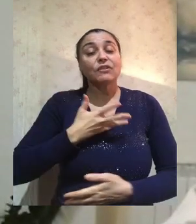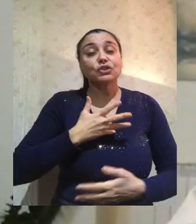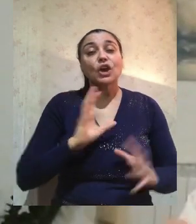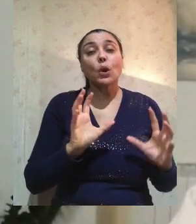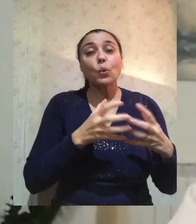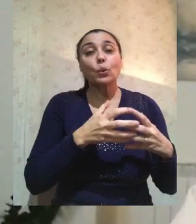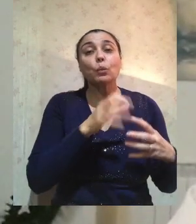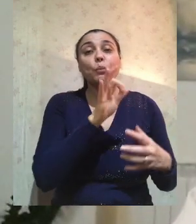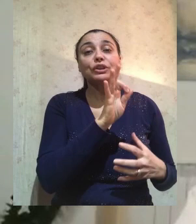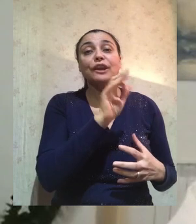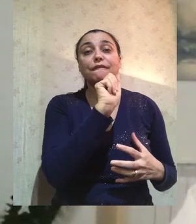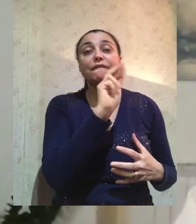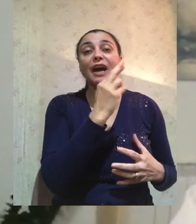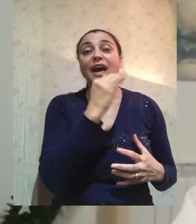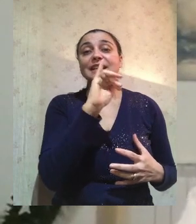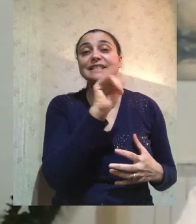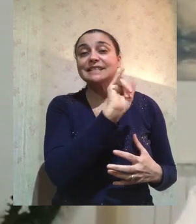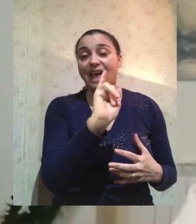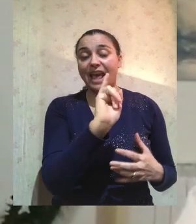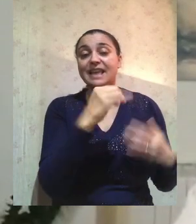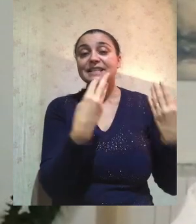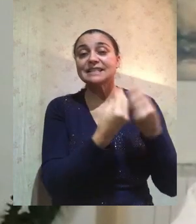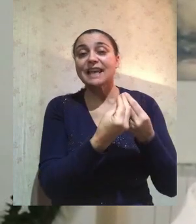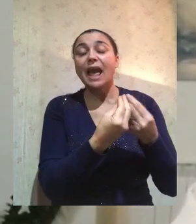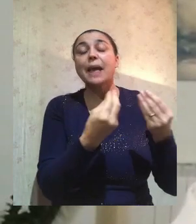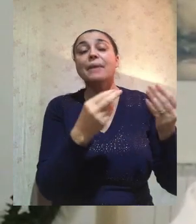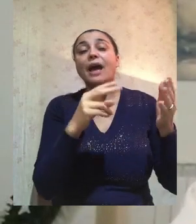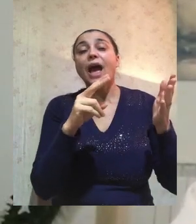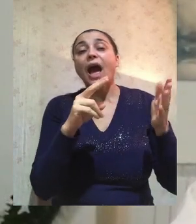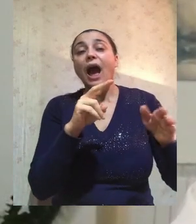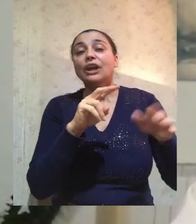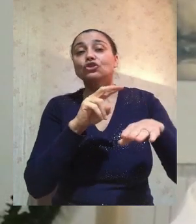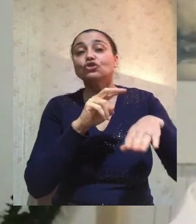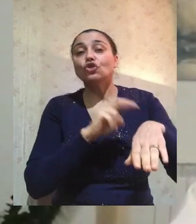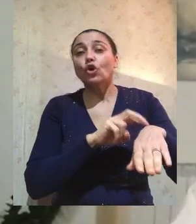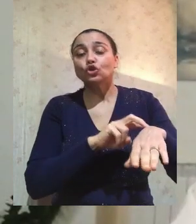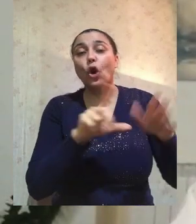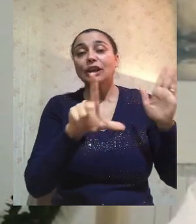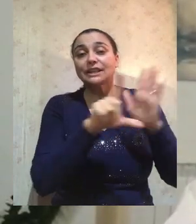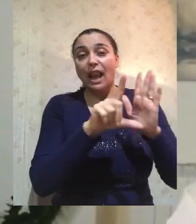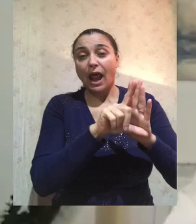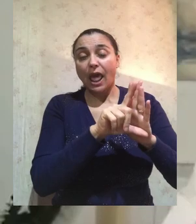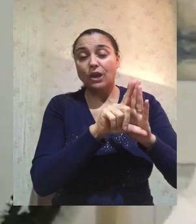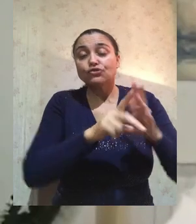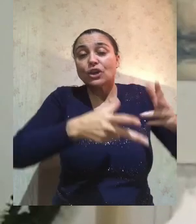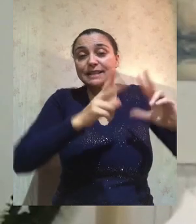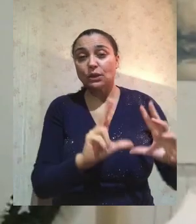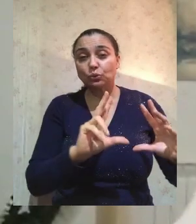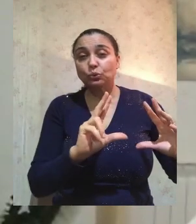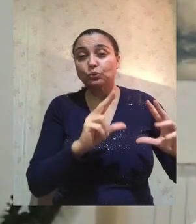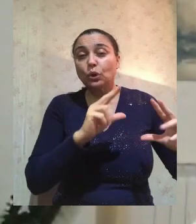Gesù stava insegnando e c'erano la seduti dei farisei e dei dottori della legge, venuti da tutti i villaggi della